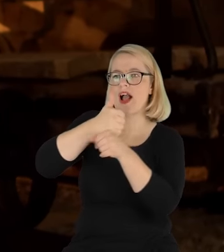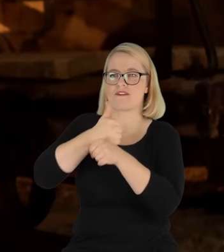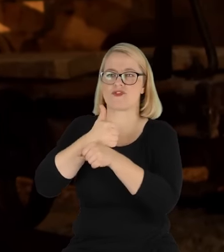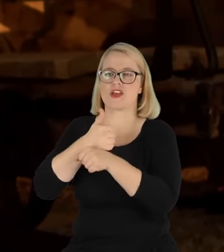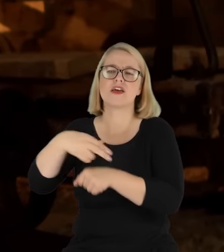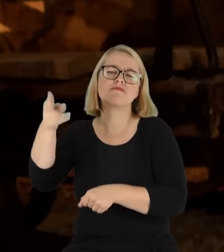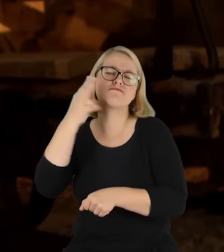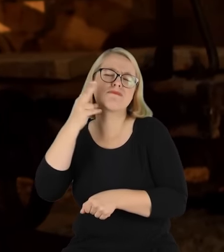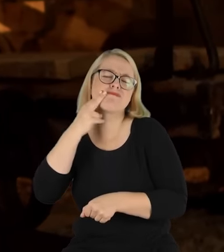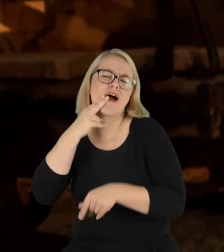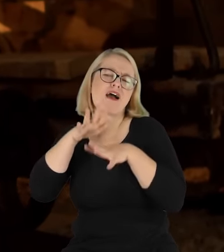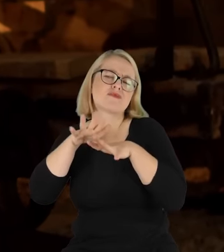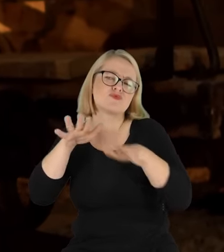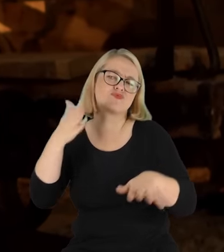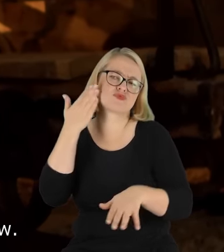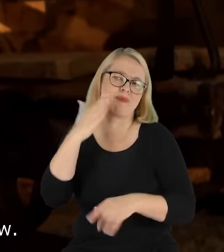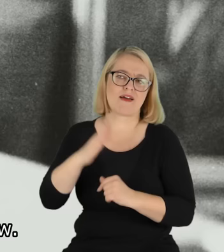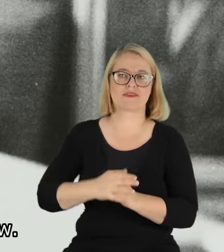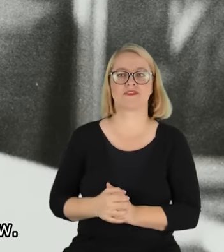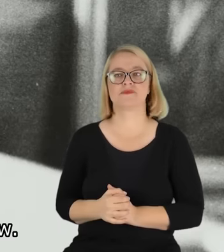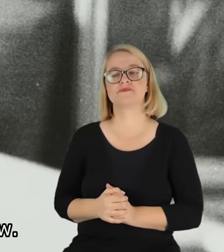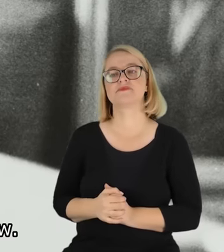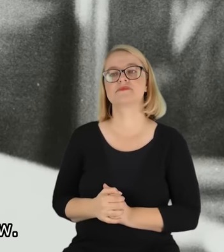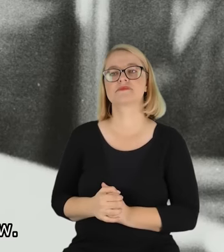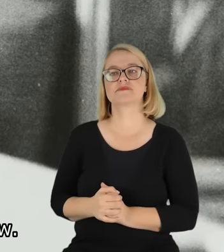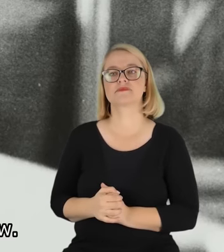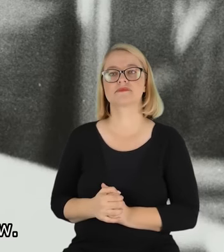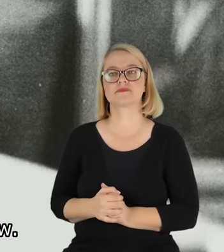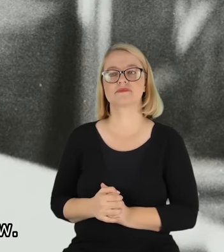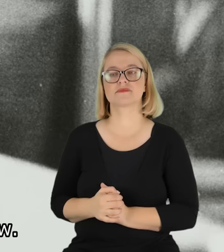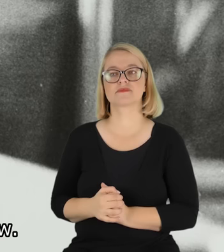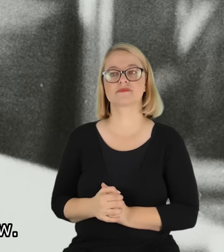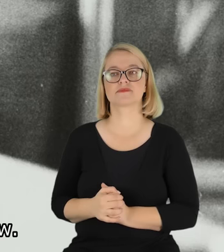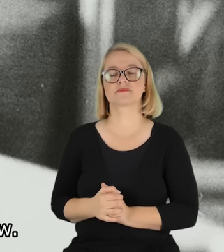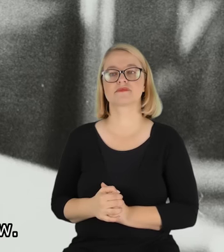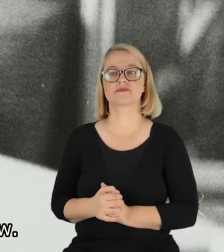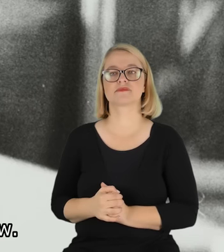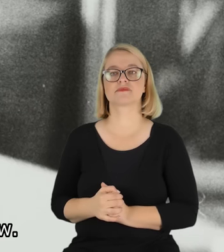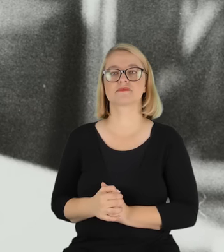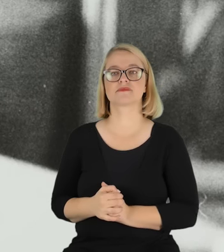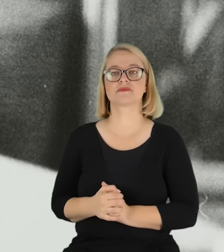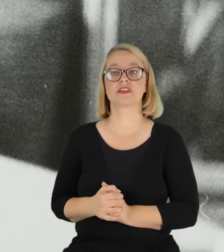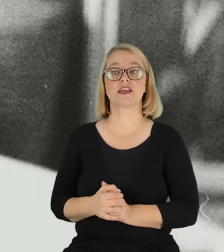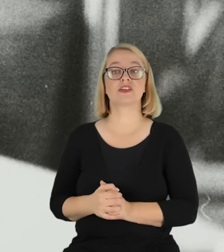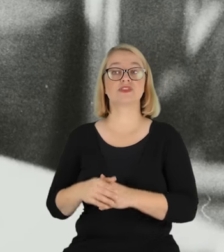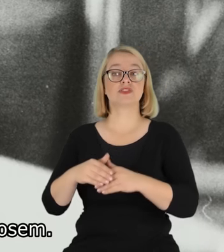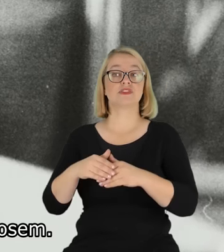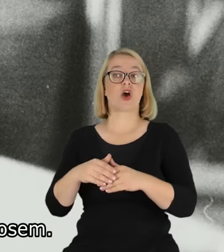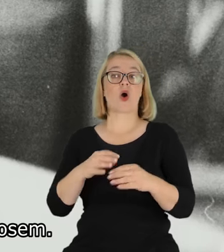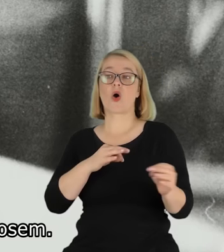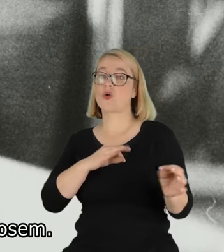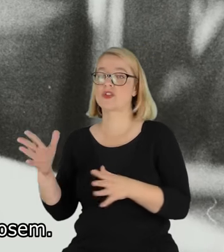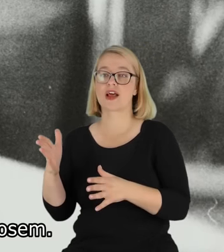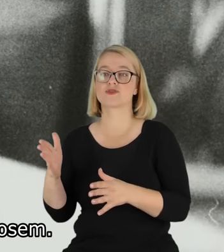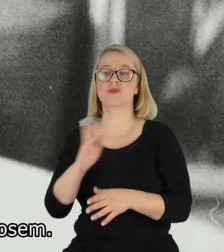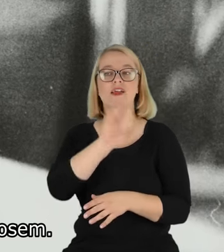nieprawdopodobne ilości kawy. Pali też olbrzymie ilości papierosów. Na dzień dobry